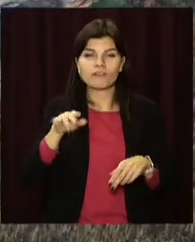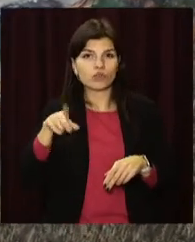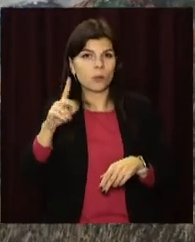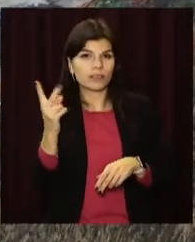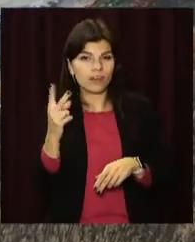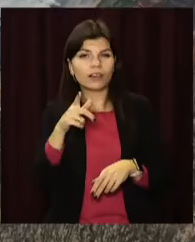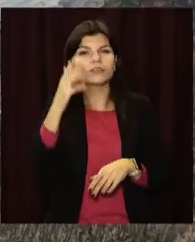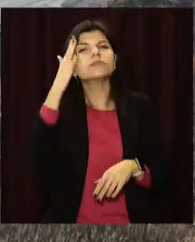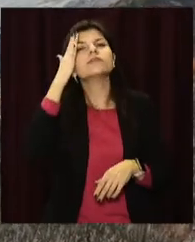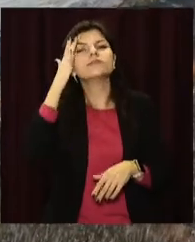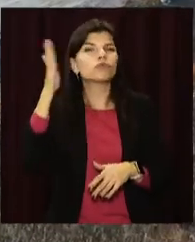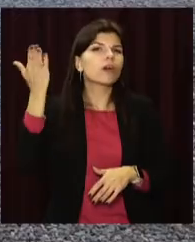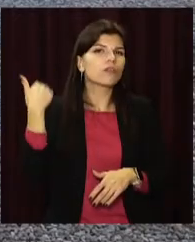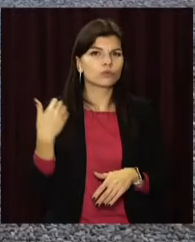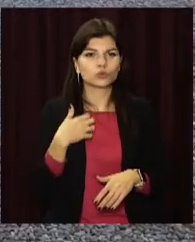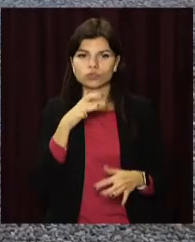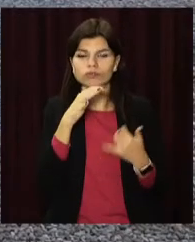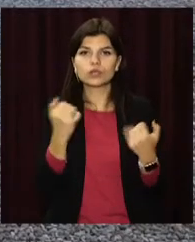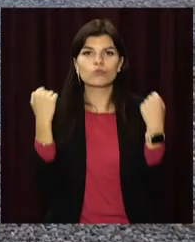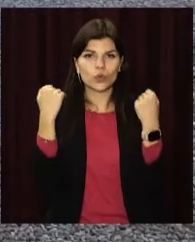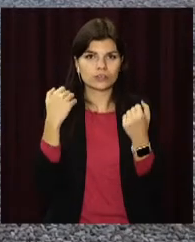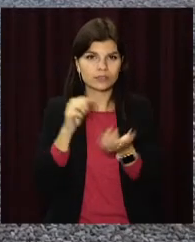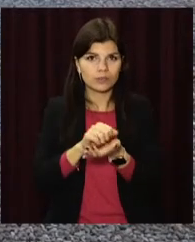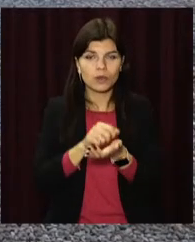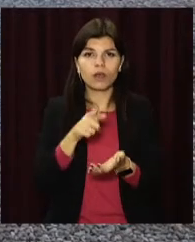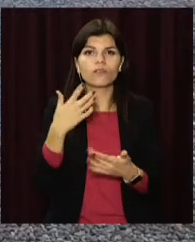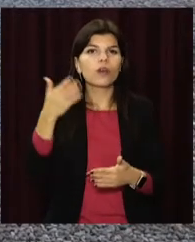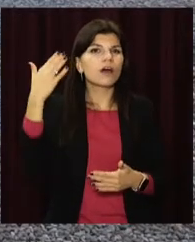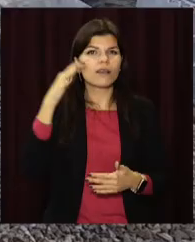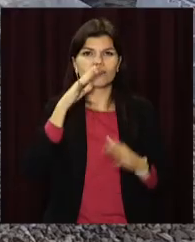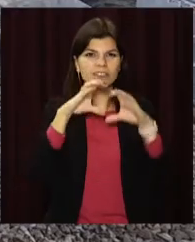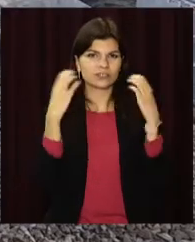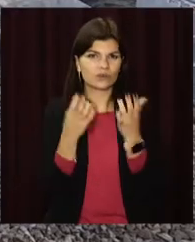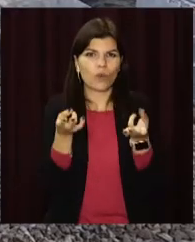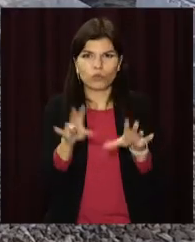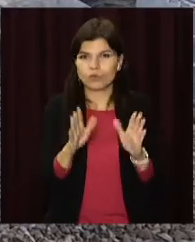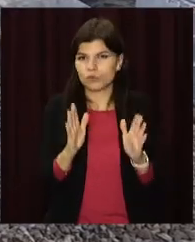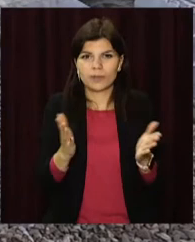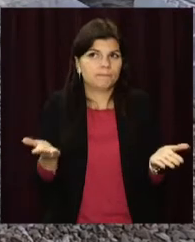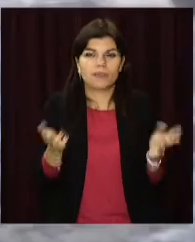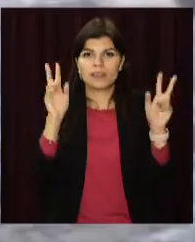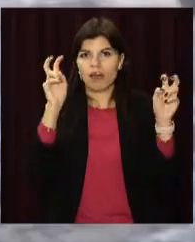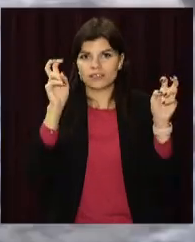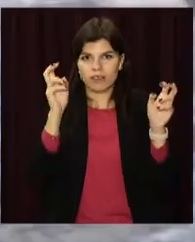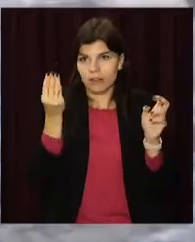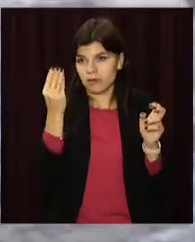давно мріють про сучасний майданчик для занять спортом. Кажуть, від колишнього стадіону лишилася хіба що назва.